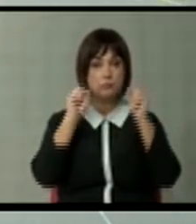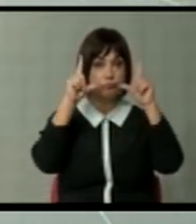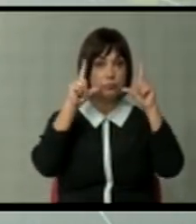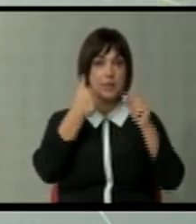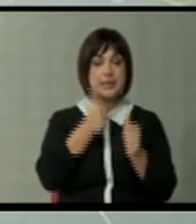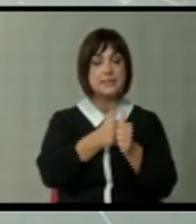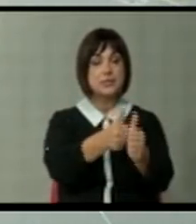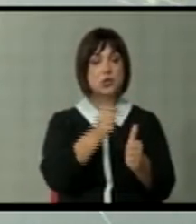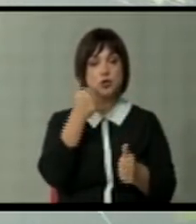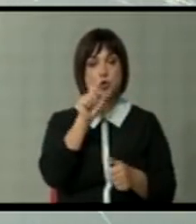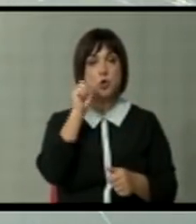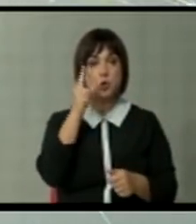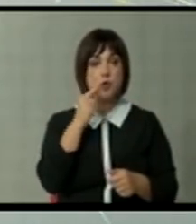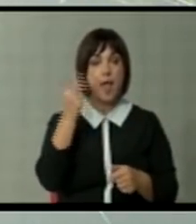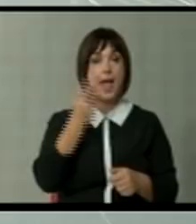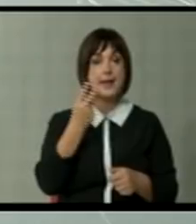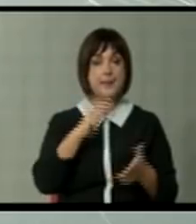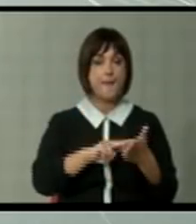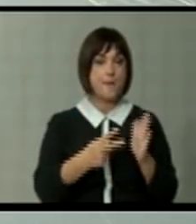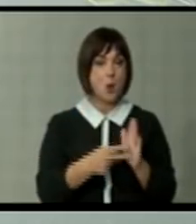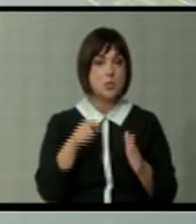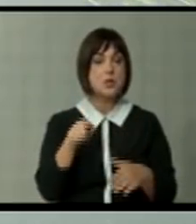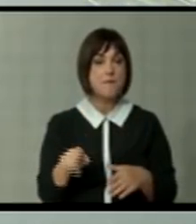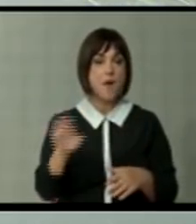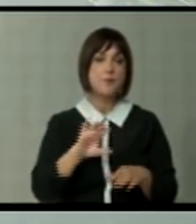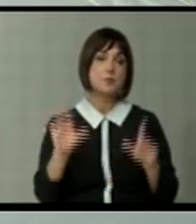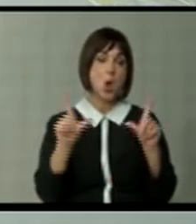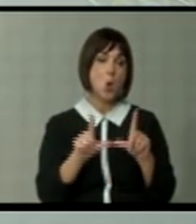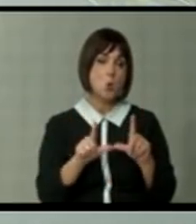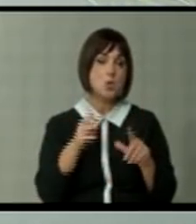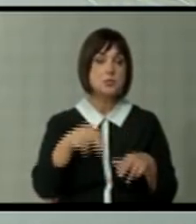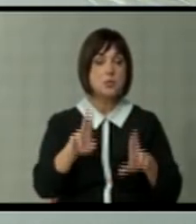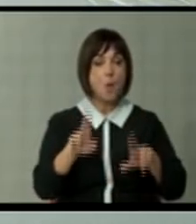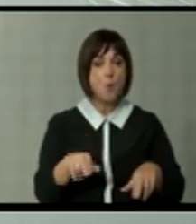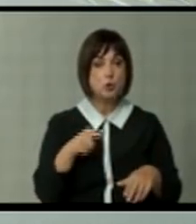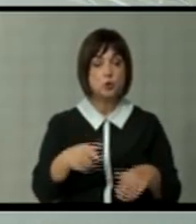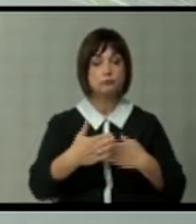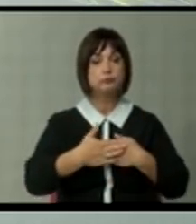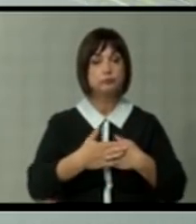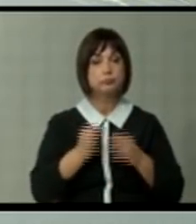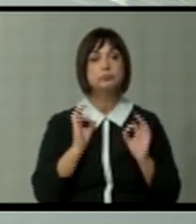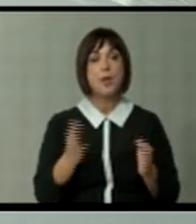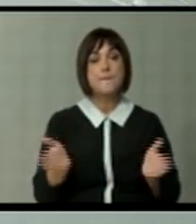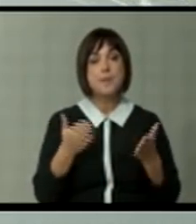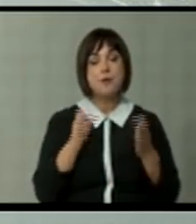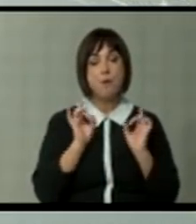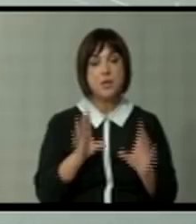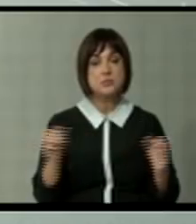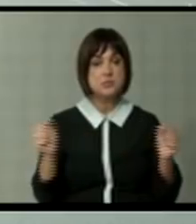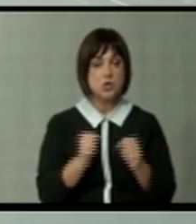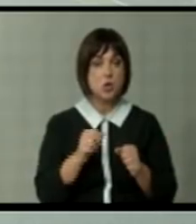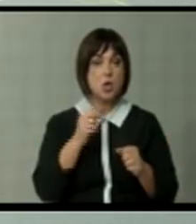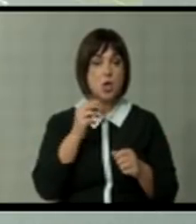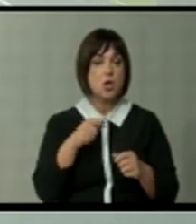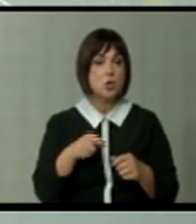следите што се случува и да ги разбирате политиките во Европска тунија. за да можеме соодветно, релативно бргу без некој сериозни